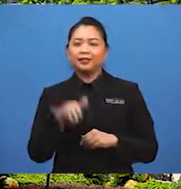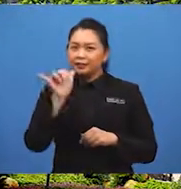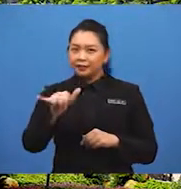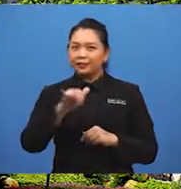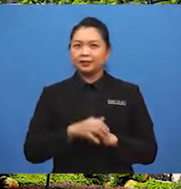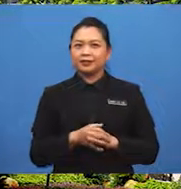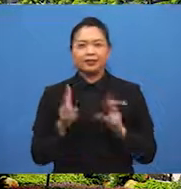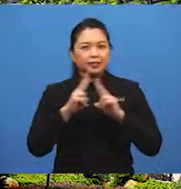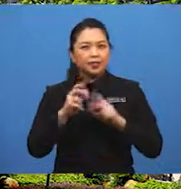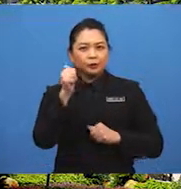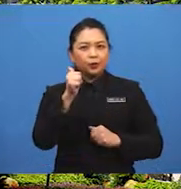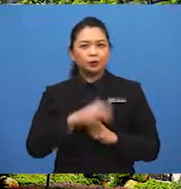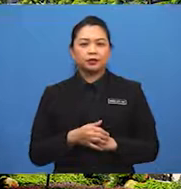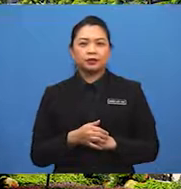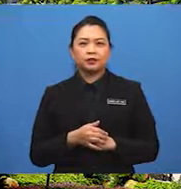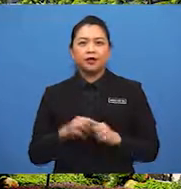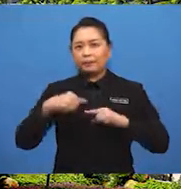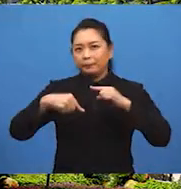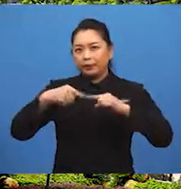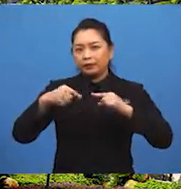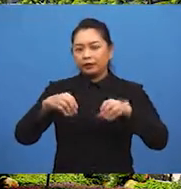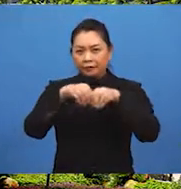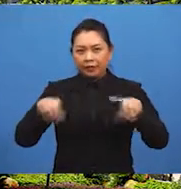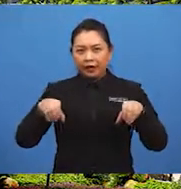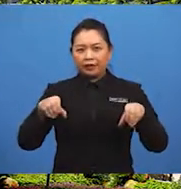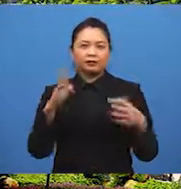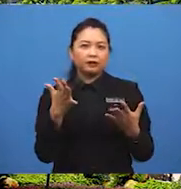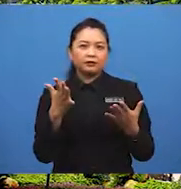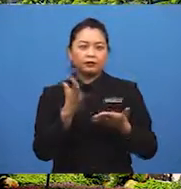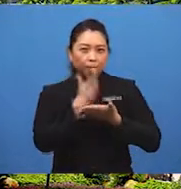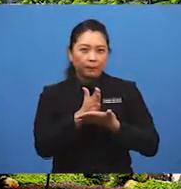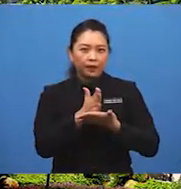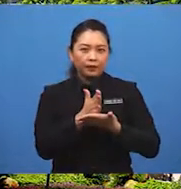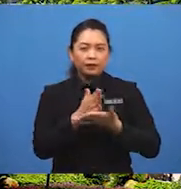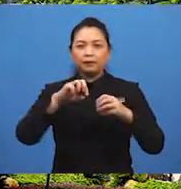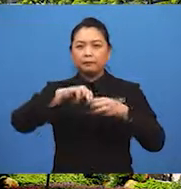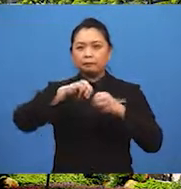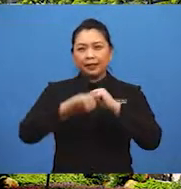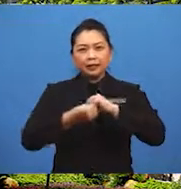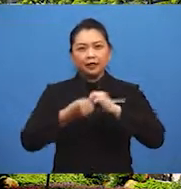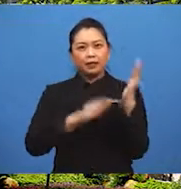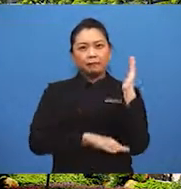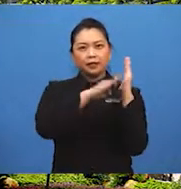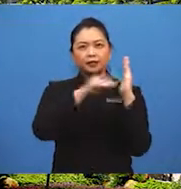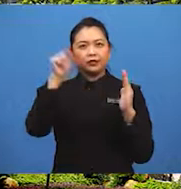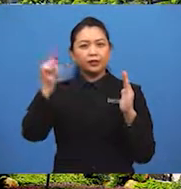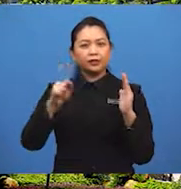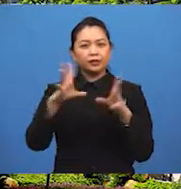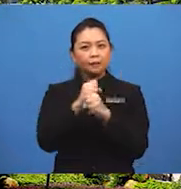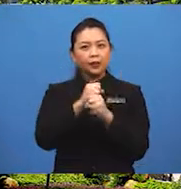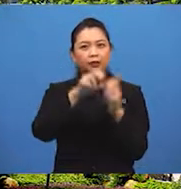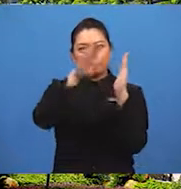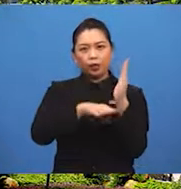Ya, sangat bagus. Apabila parik tidak tersumbat, maka banjir kilat juga